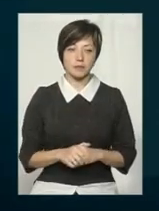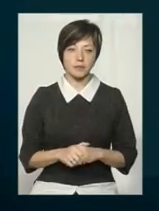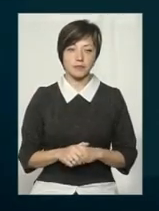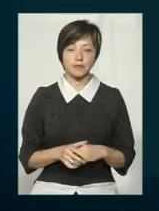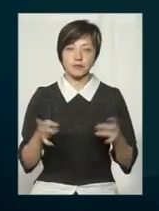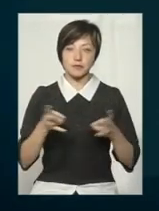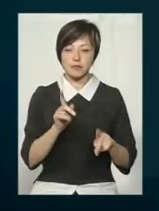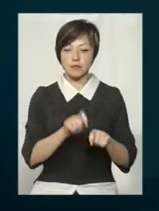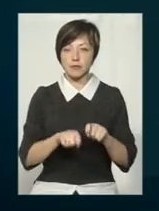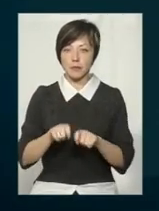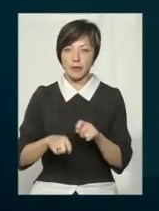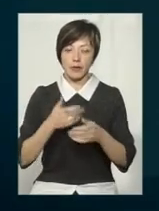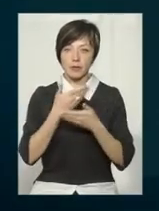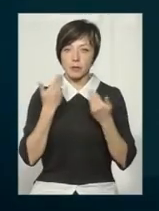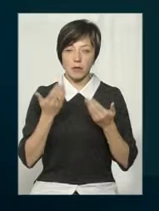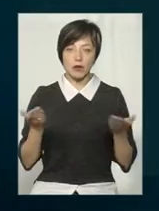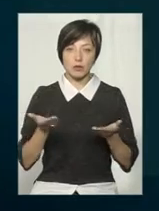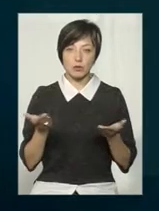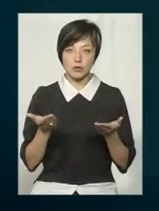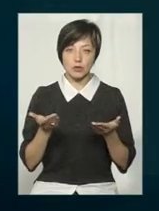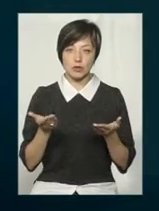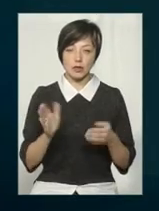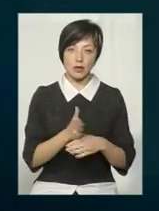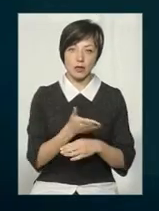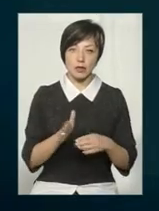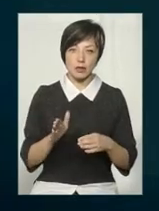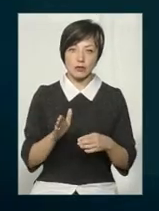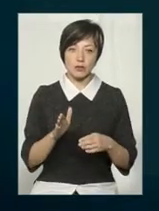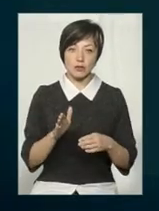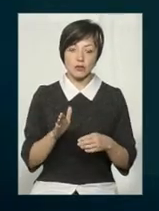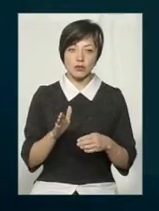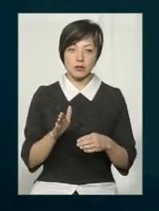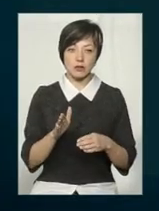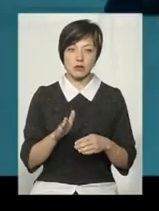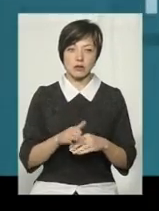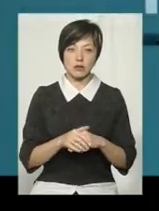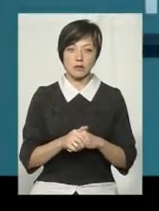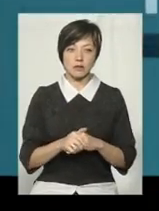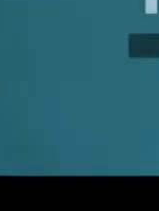потрібно перевіряти, там немає якоїсь такої градації, що заводиш, і воно видаєшся громадською.